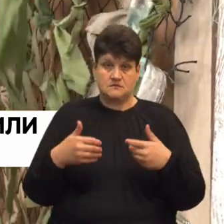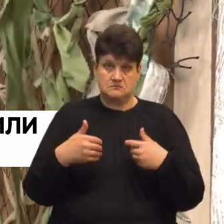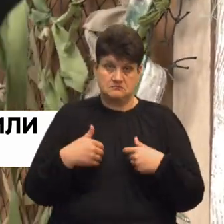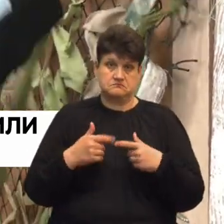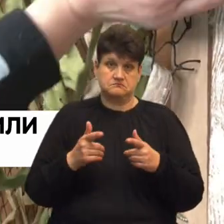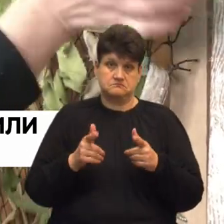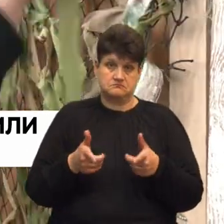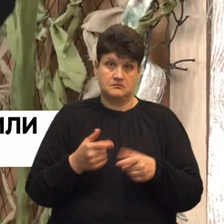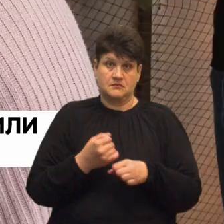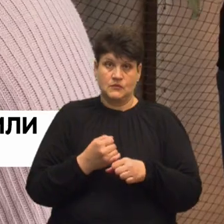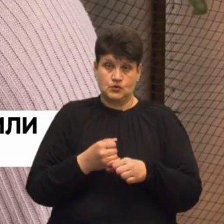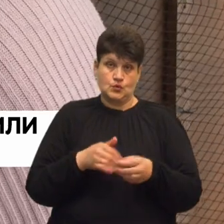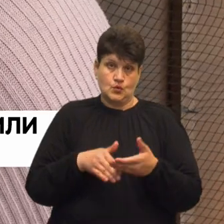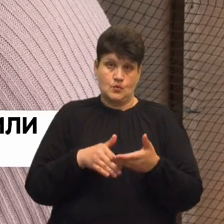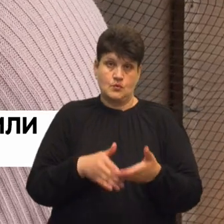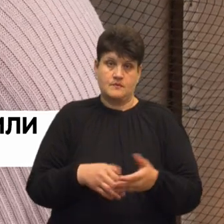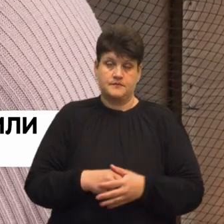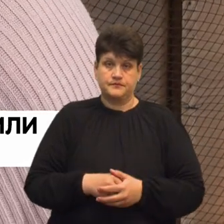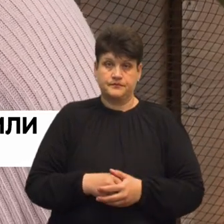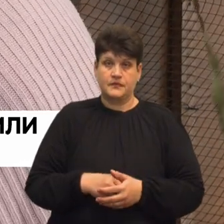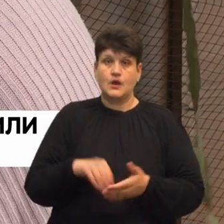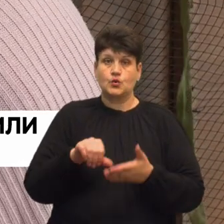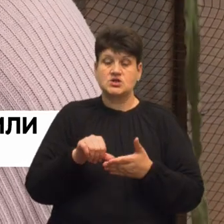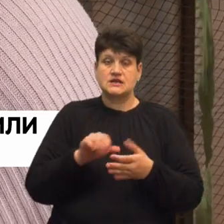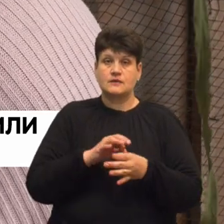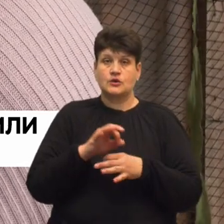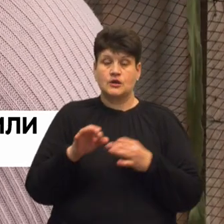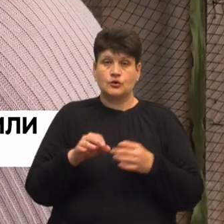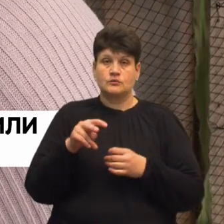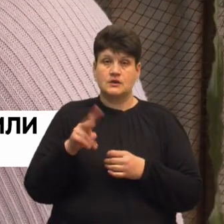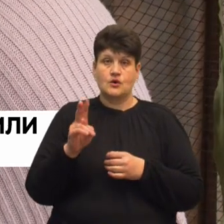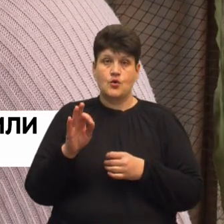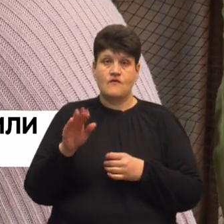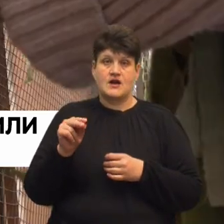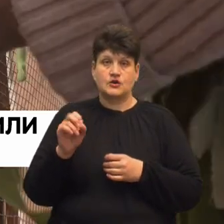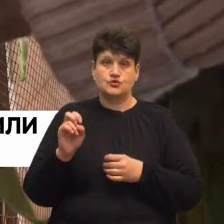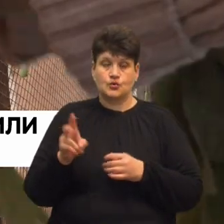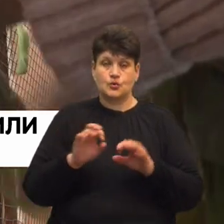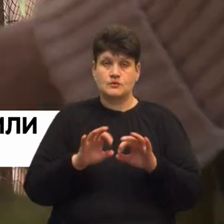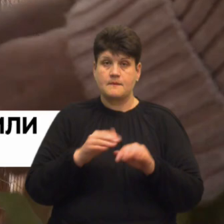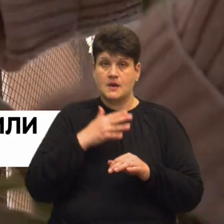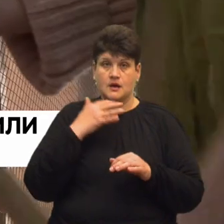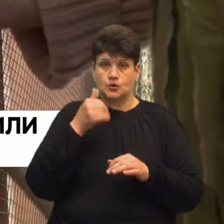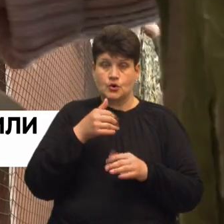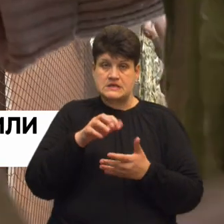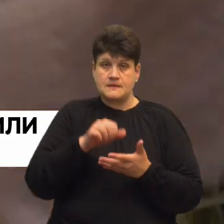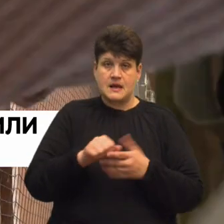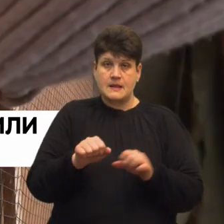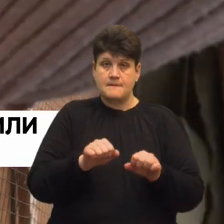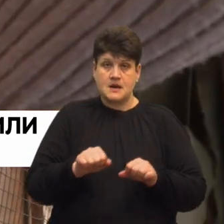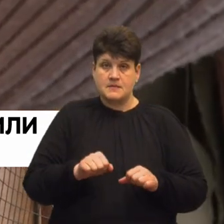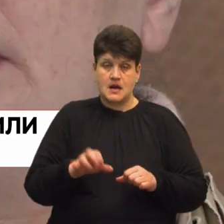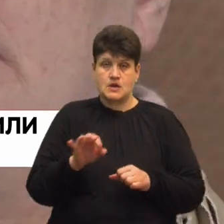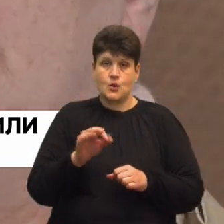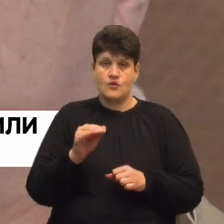Працюємо, допомагаємо. Учасниця проєкту Людмила Ковальчук розповідає, багато років займалася прибиранням офісних